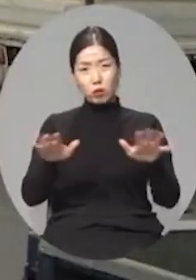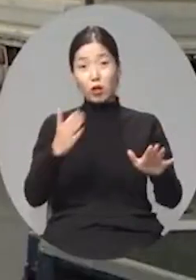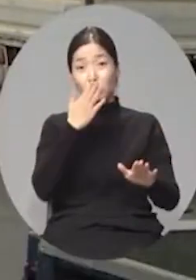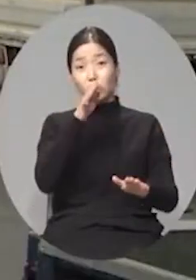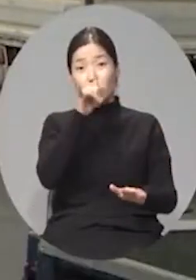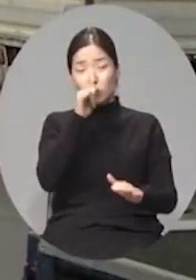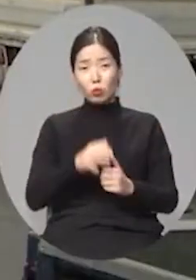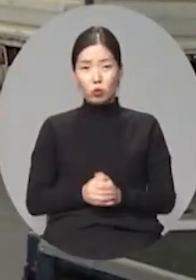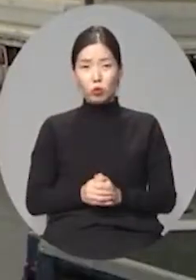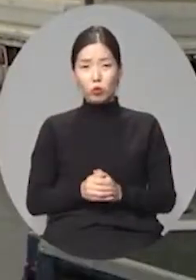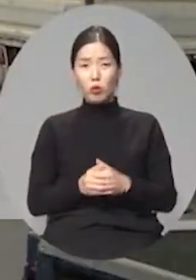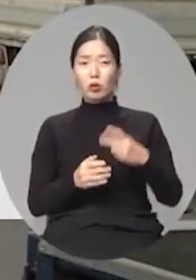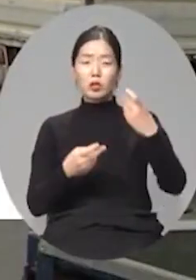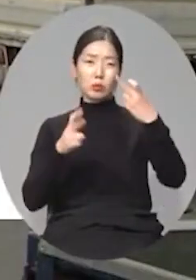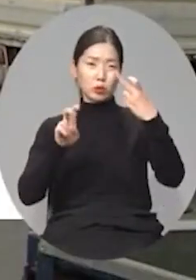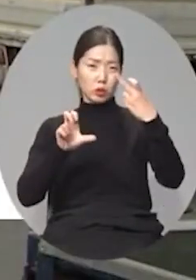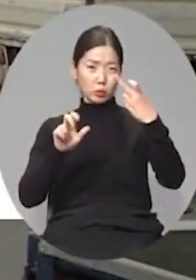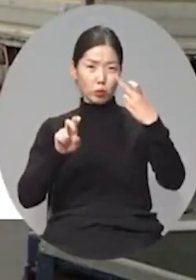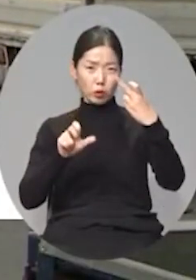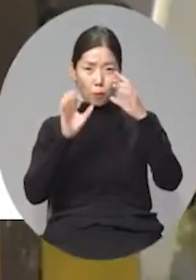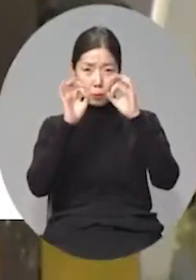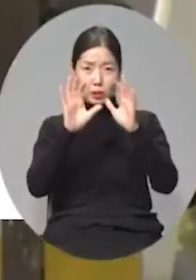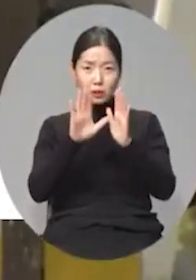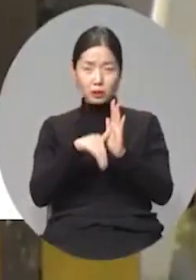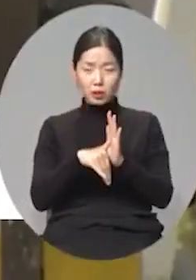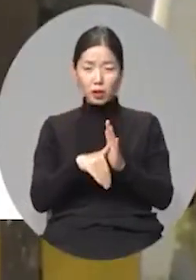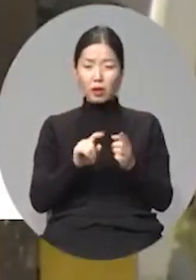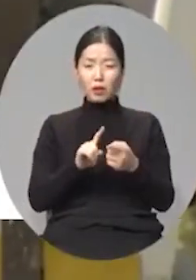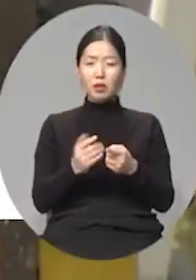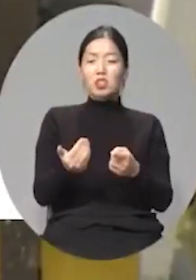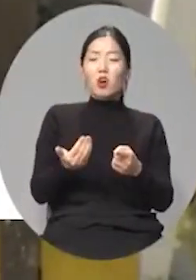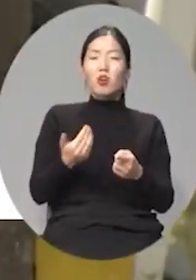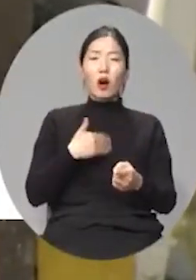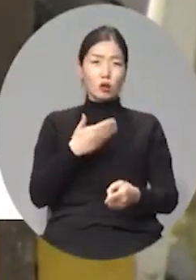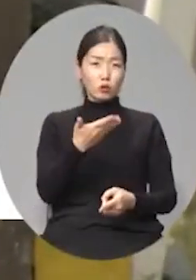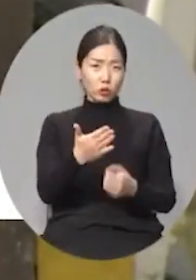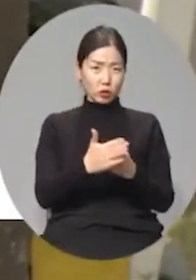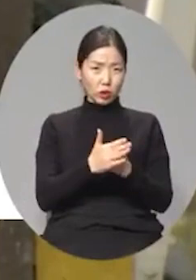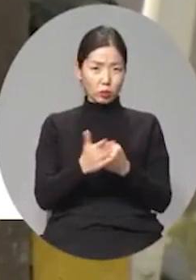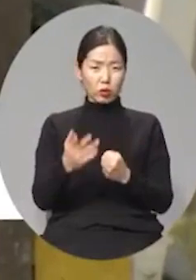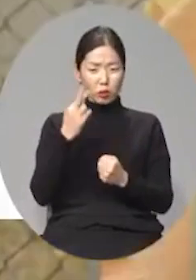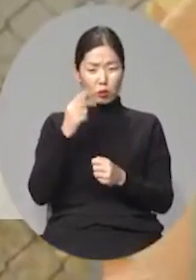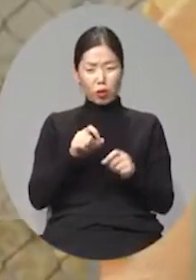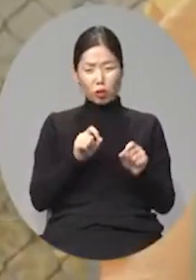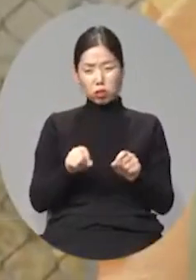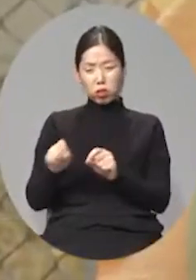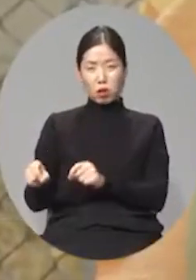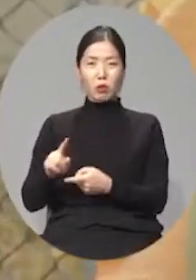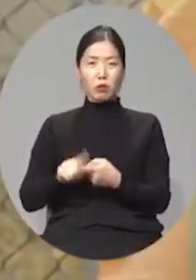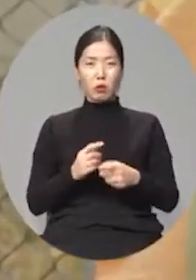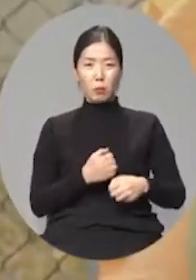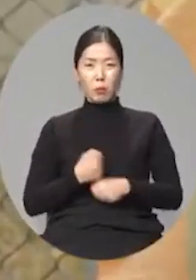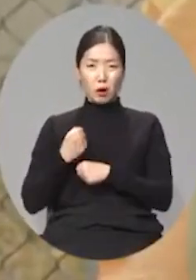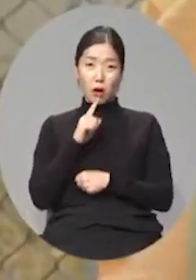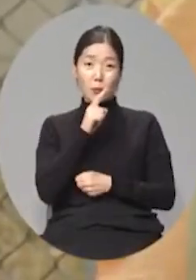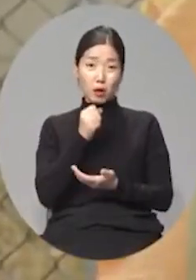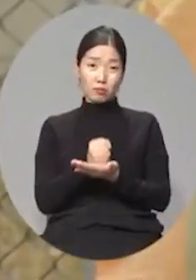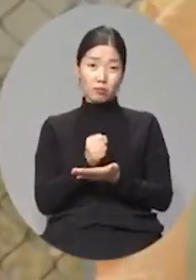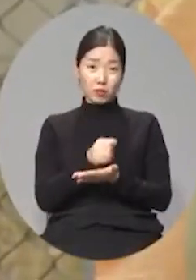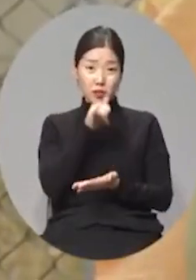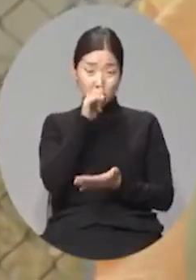지난 성탄절 이전에 집계된 현황을 일방적으로 알려준 거라 미군의 늑장 통보라는 논란도 적지 않습니다.